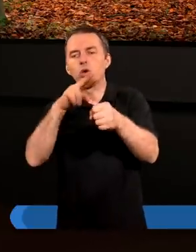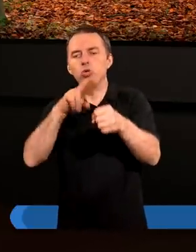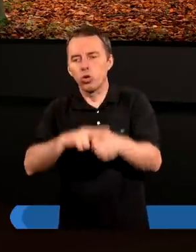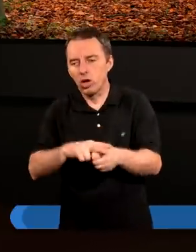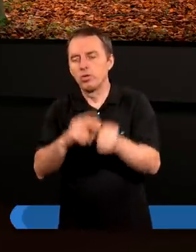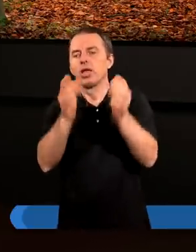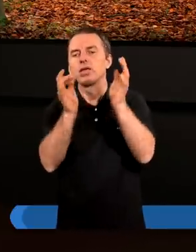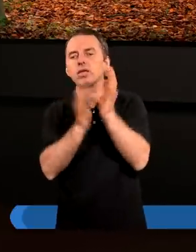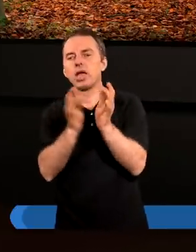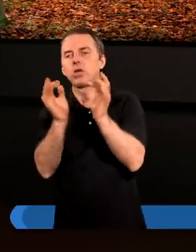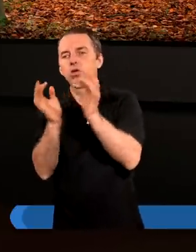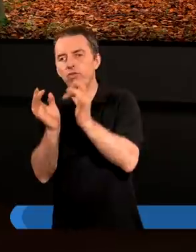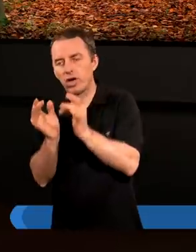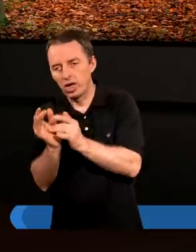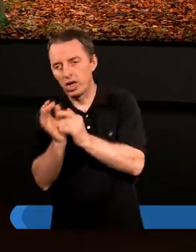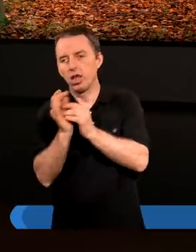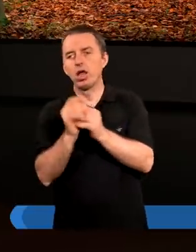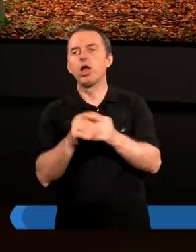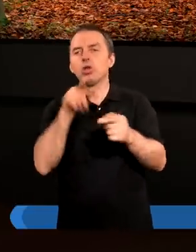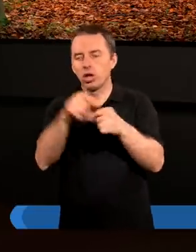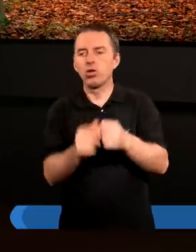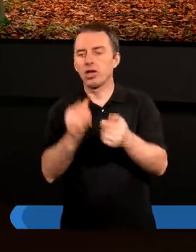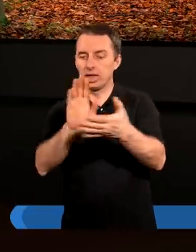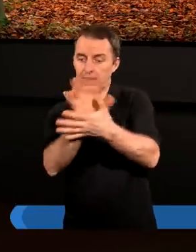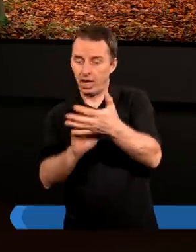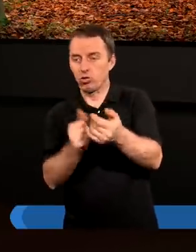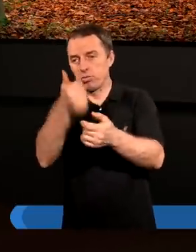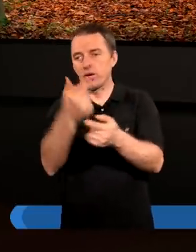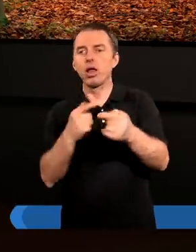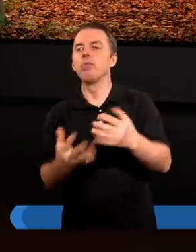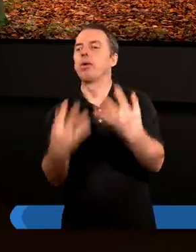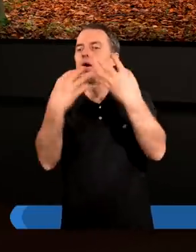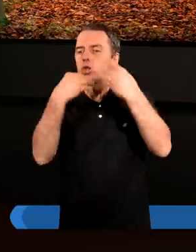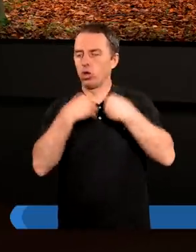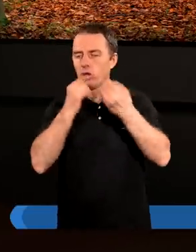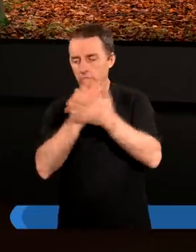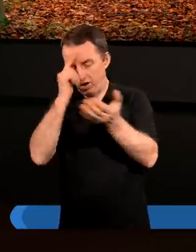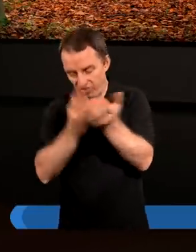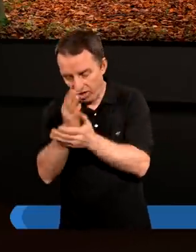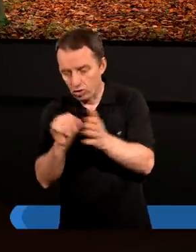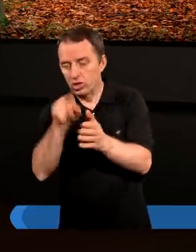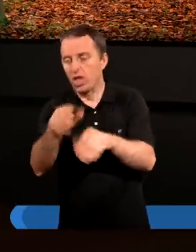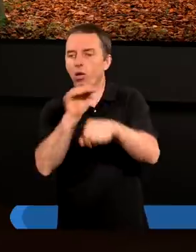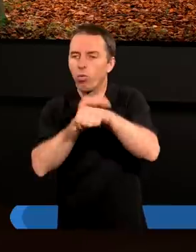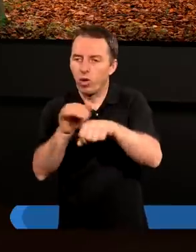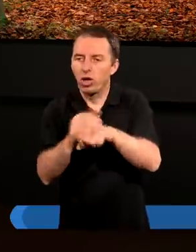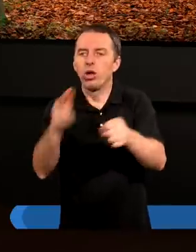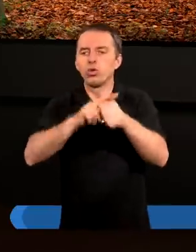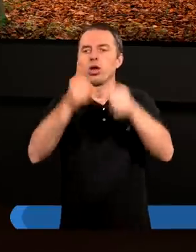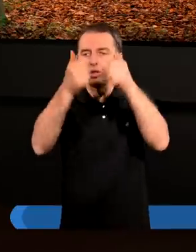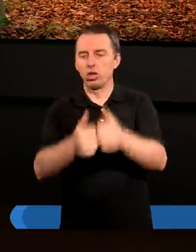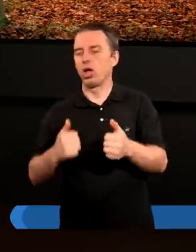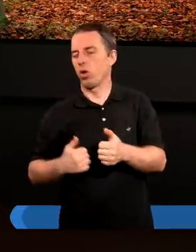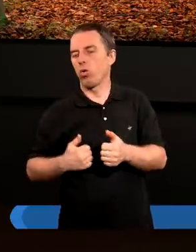Jezusowi Chrystusowi, wynika to z tekstu pierwszego, mamy dostęp przez wiarę do tej łaski, w której